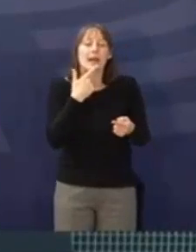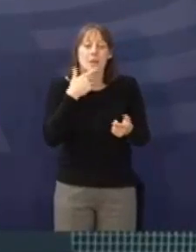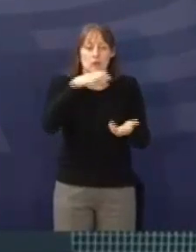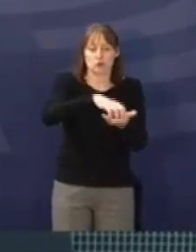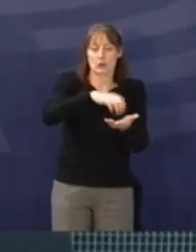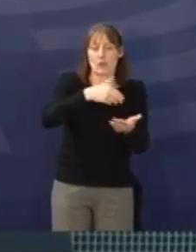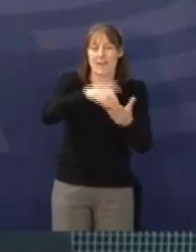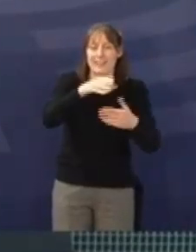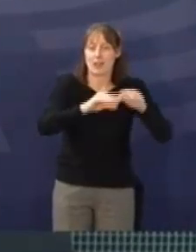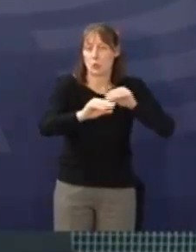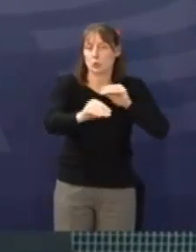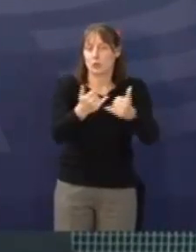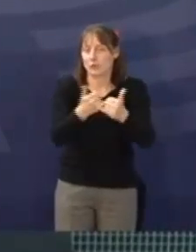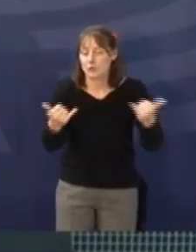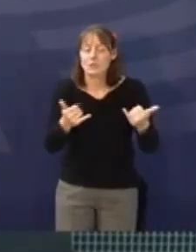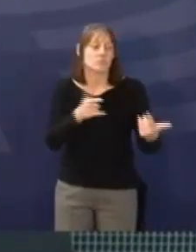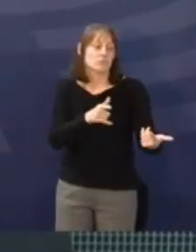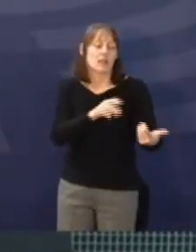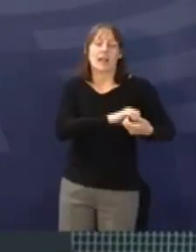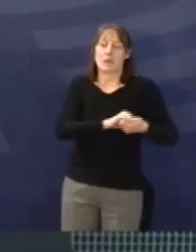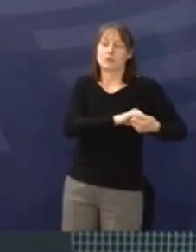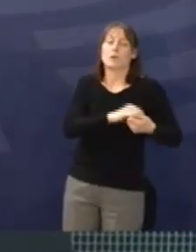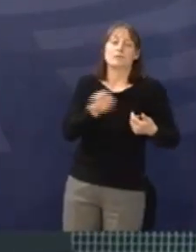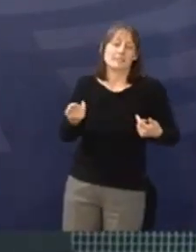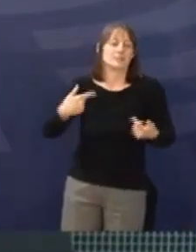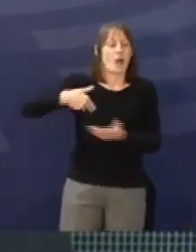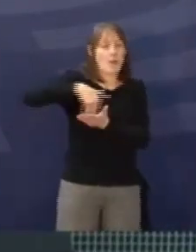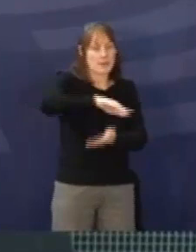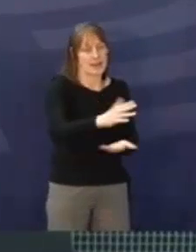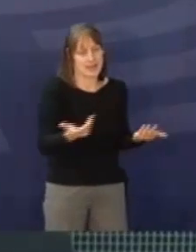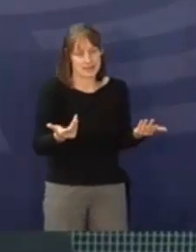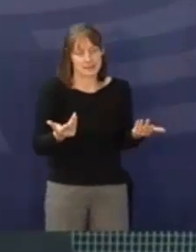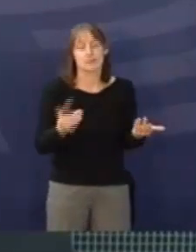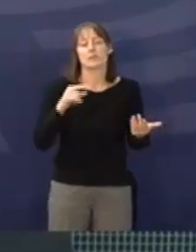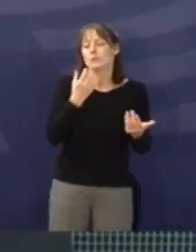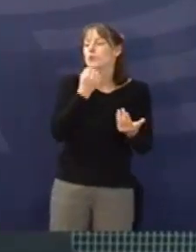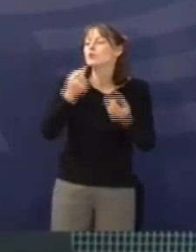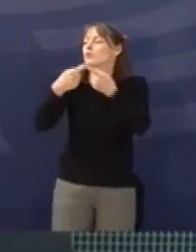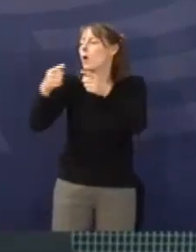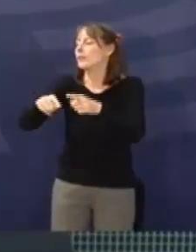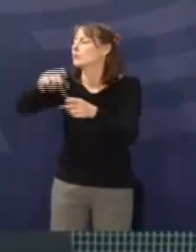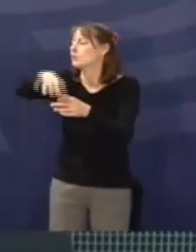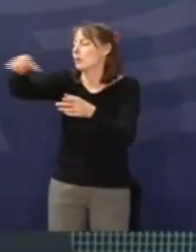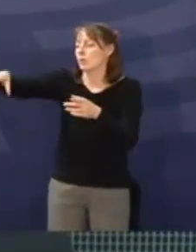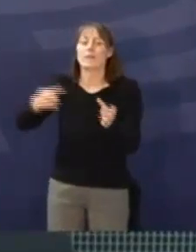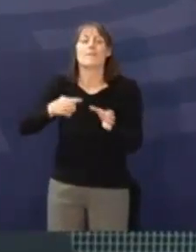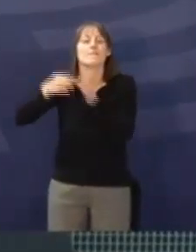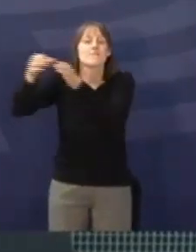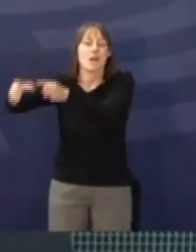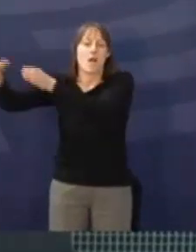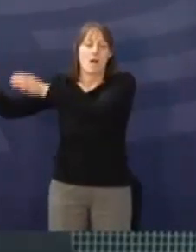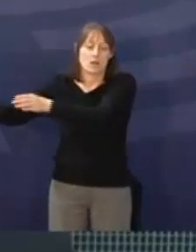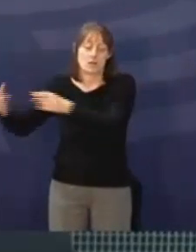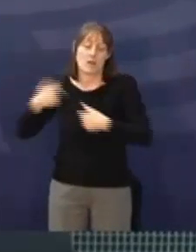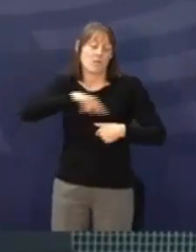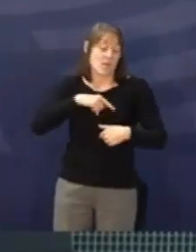Sie will ihre verbleibenden Ausbildungsaktivitäten an nicht tarifgebundenen Ausbildungsstandorten verlagern. Und das kritisieren wir